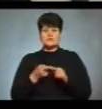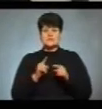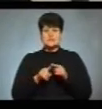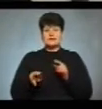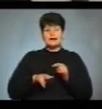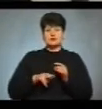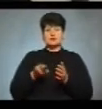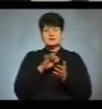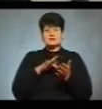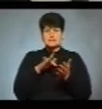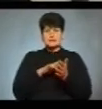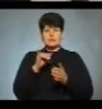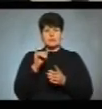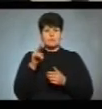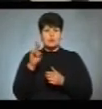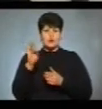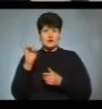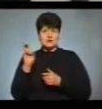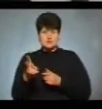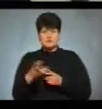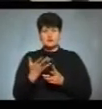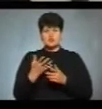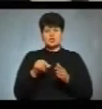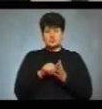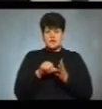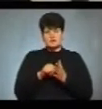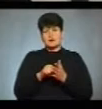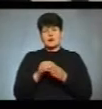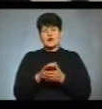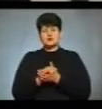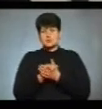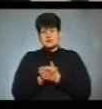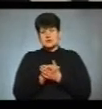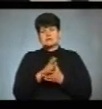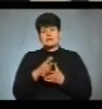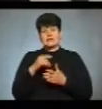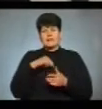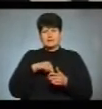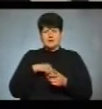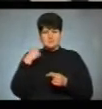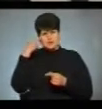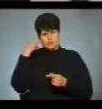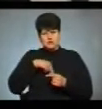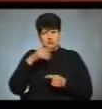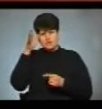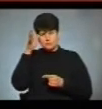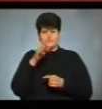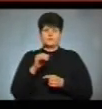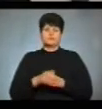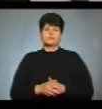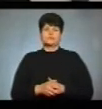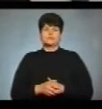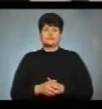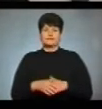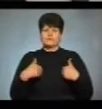суспільних досліджень «Поліс» Ігор Просик та член Асоціації соціологів України, кандидат психологічних наук, доцент «Пнео» Андрій Гірняк. Вітаю вас.